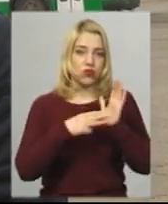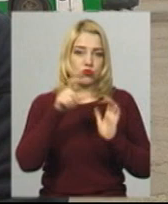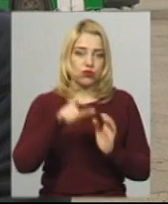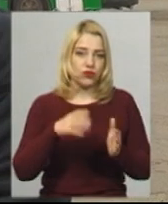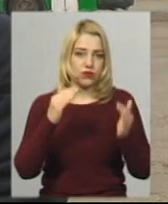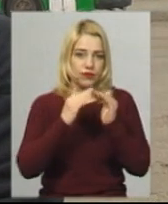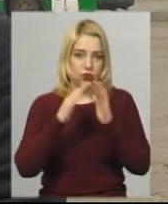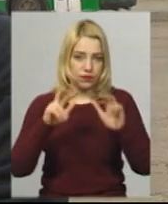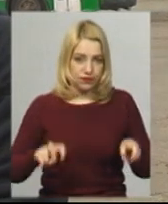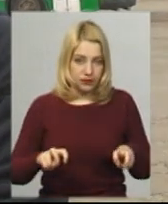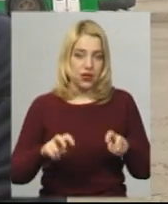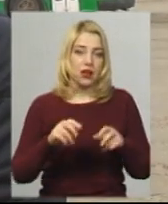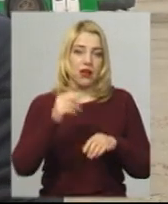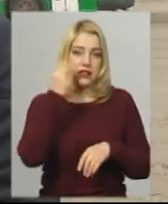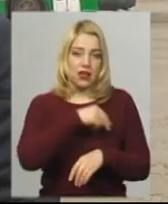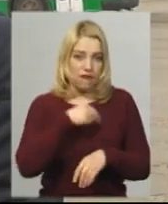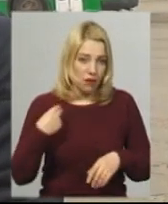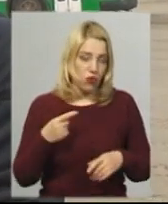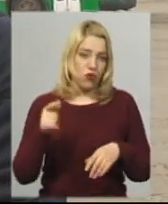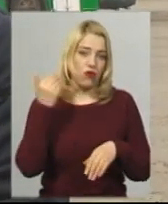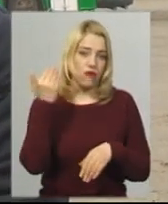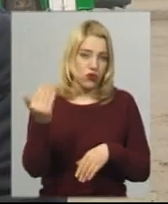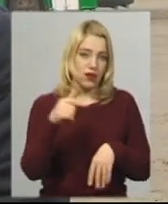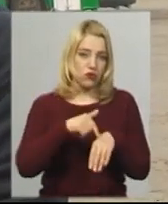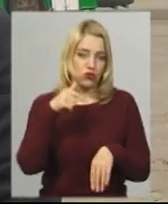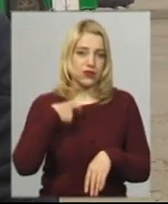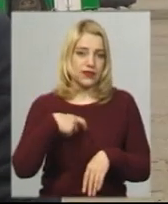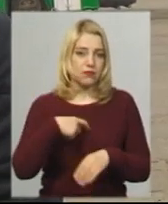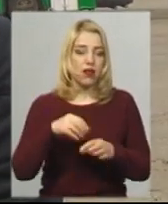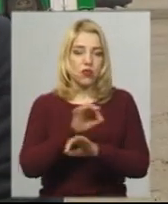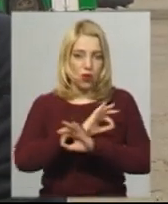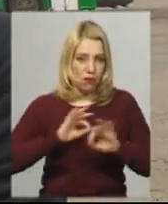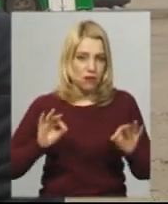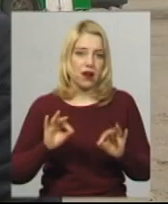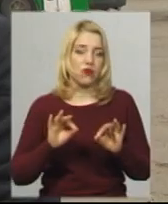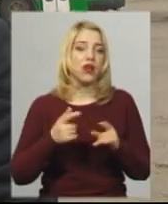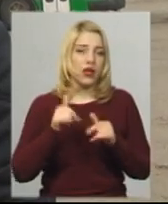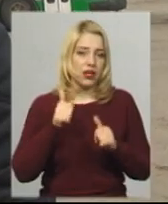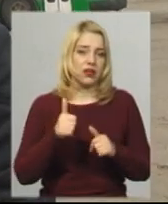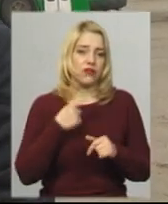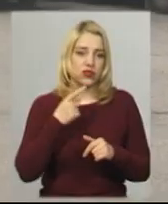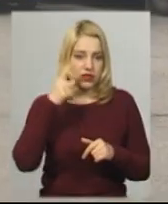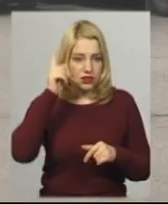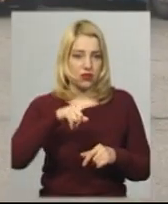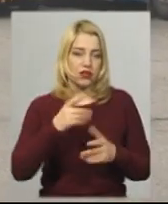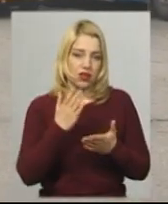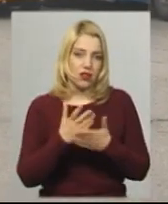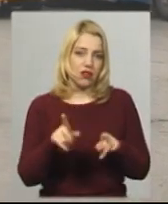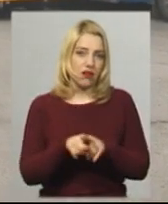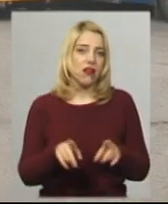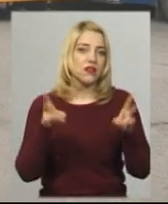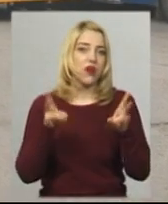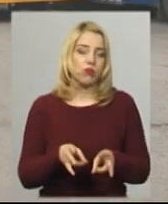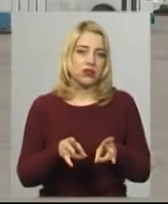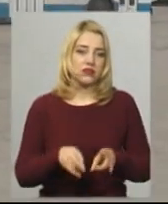самоізоляції. Слава Богу, вони себе почувають нормально, вони розуміють, що сьогодні є така необхідність. Анастасія